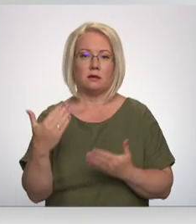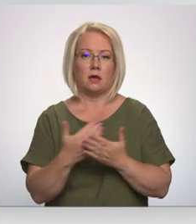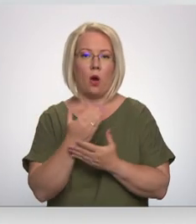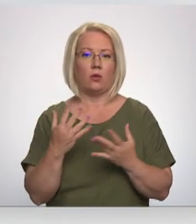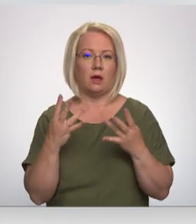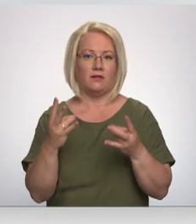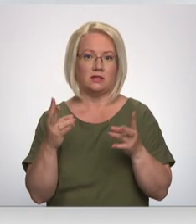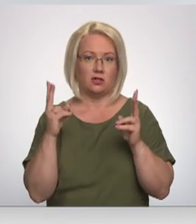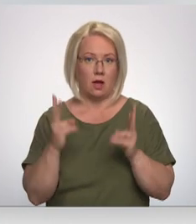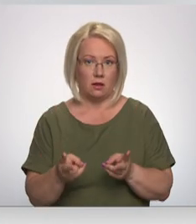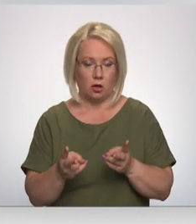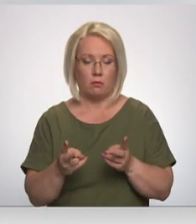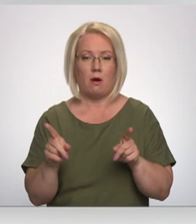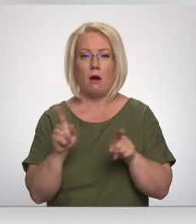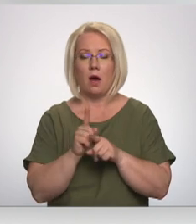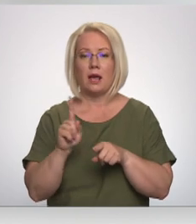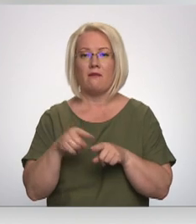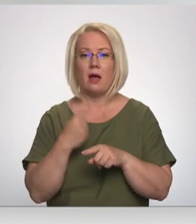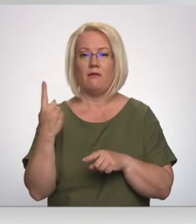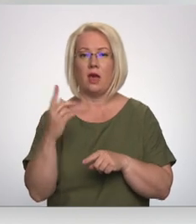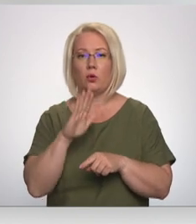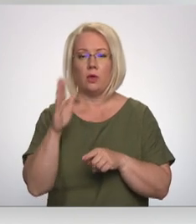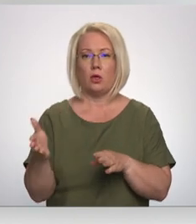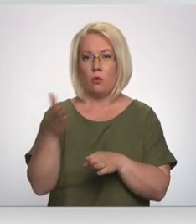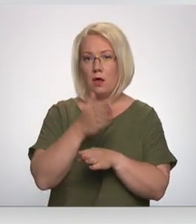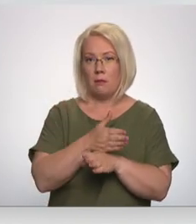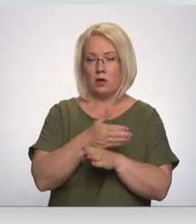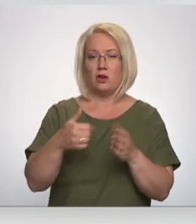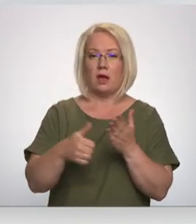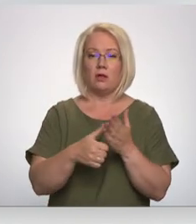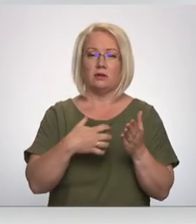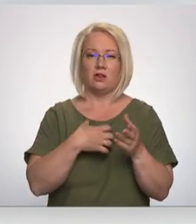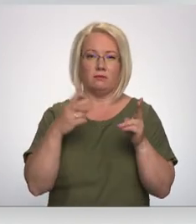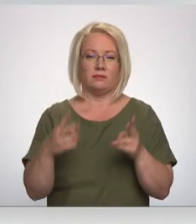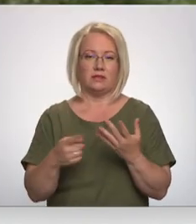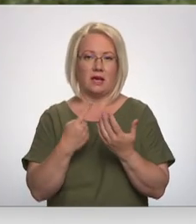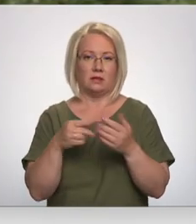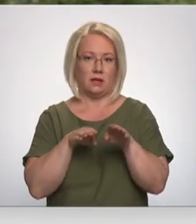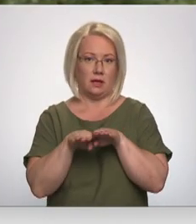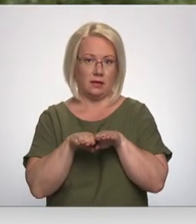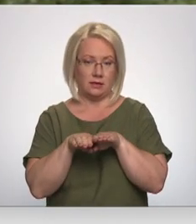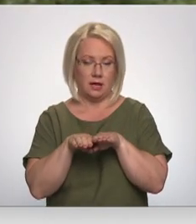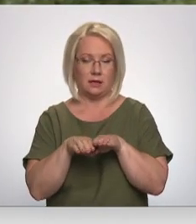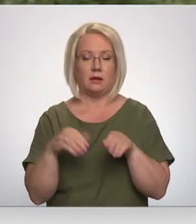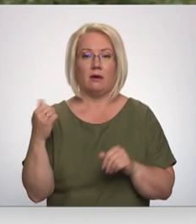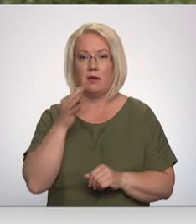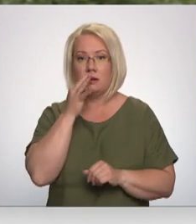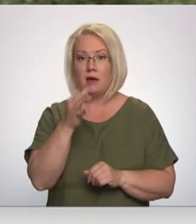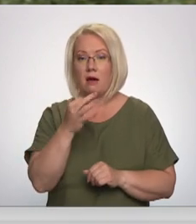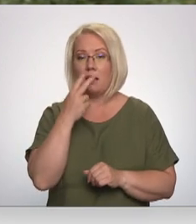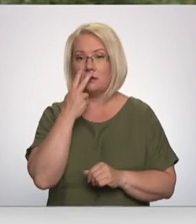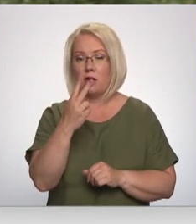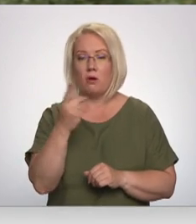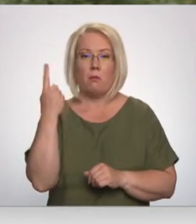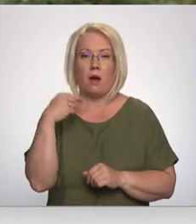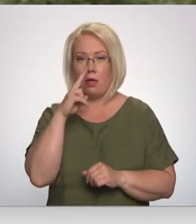inficēšanās gadījumi. Arī vēl dienu iepriekš reģistrēto saslimušo skaits bija līdzīgs. Skatoties uz pagājušajās nedēļas